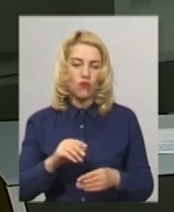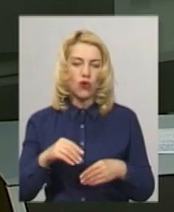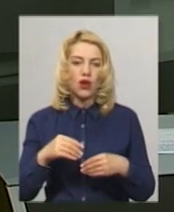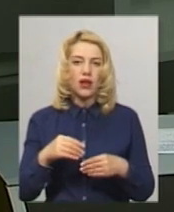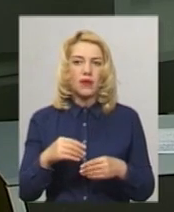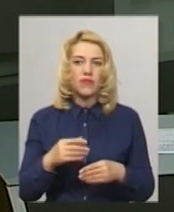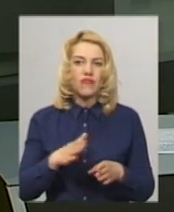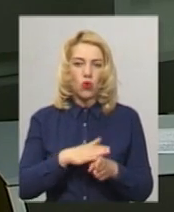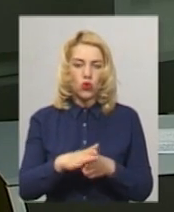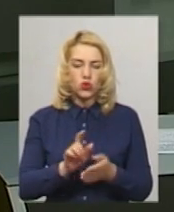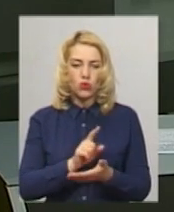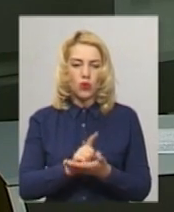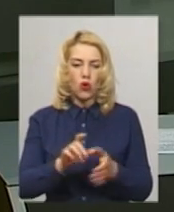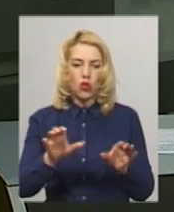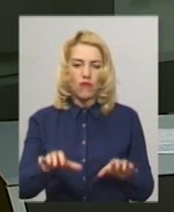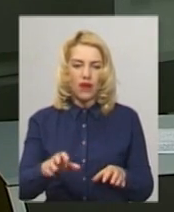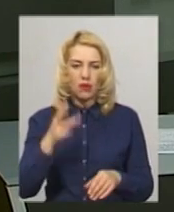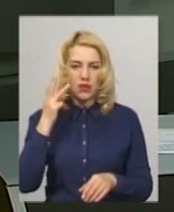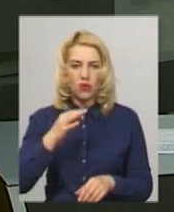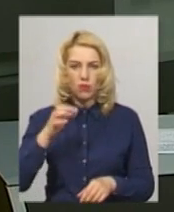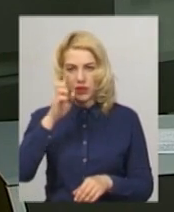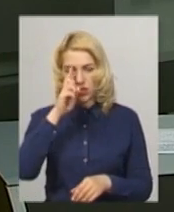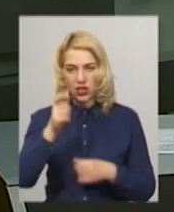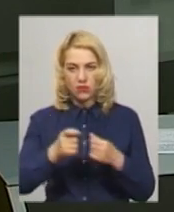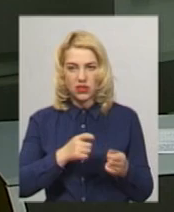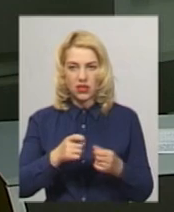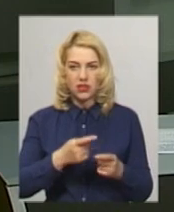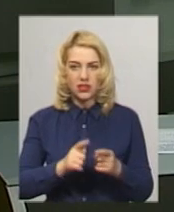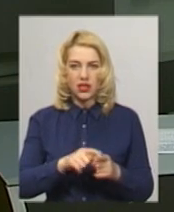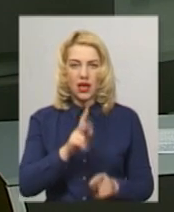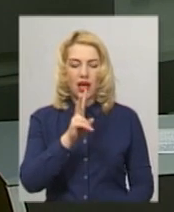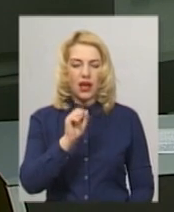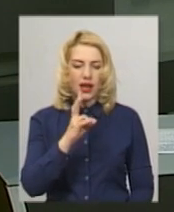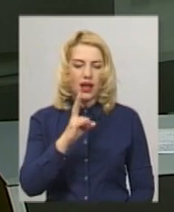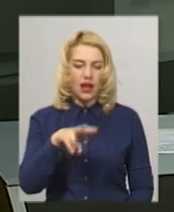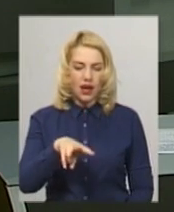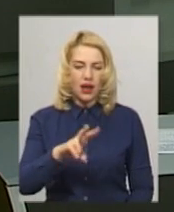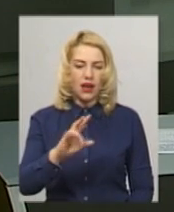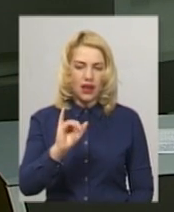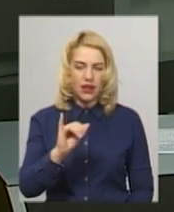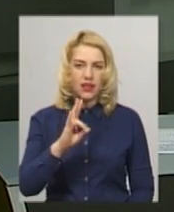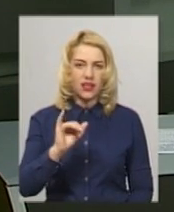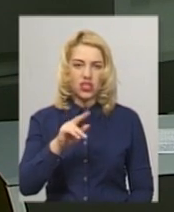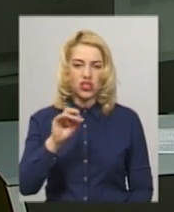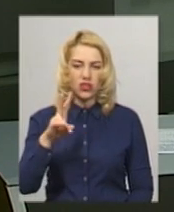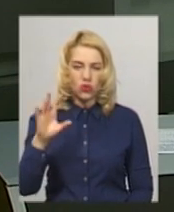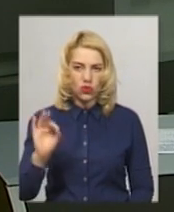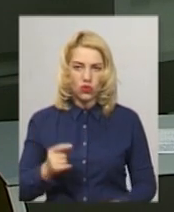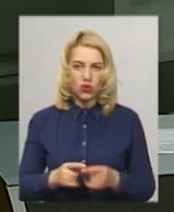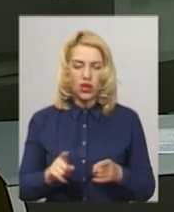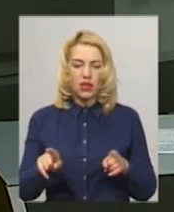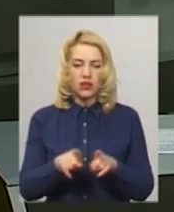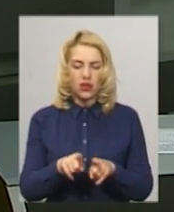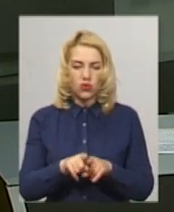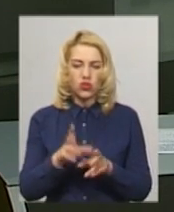обов'язки голови Хмельницької облдержадміністрації. Ним став Володимир Кальнінченко. Разом із Вадимом Лизовим президент звільнив